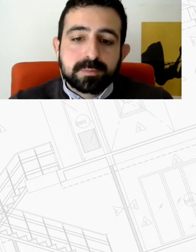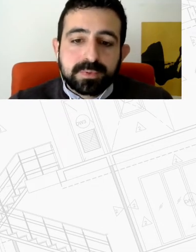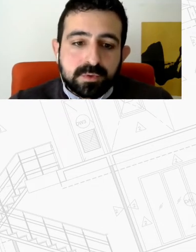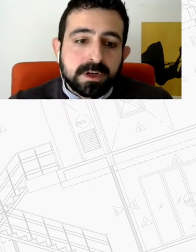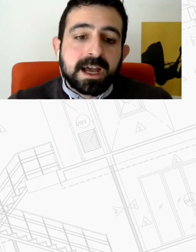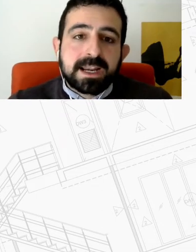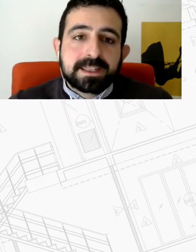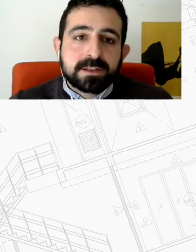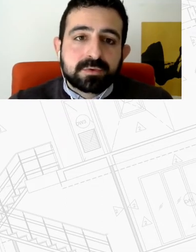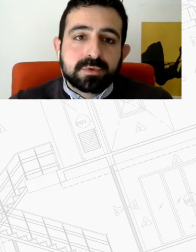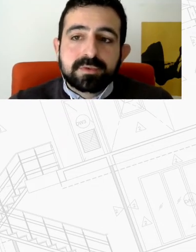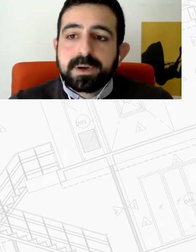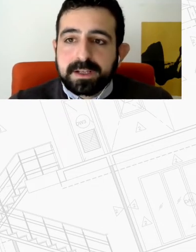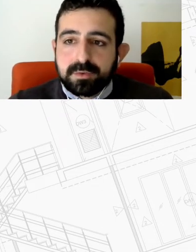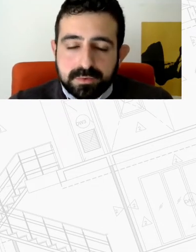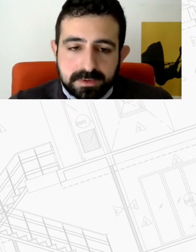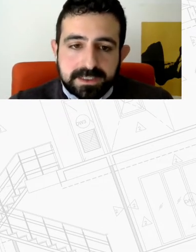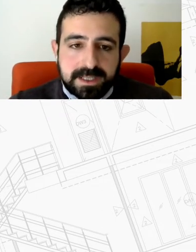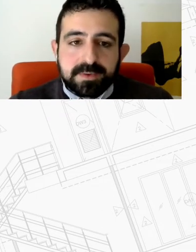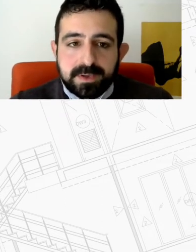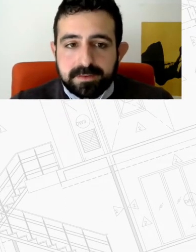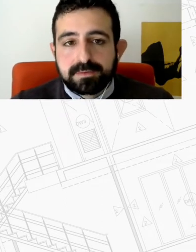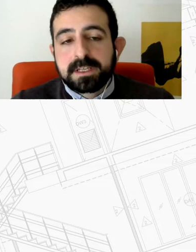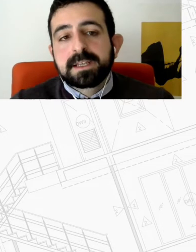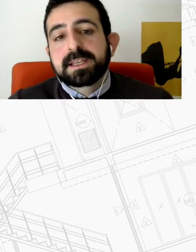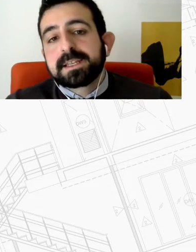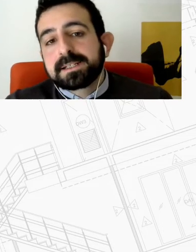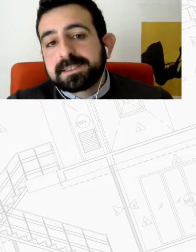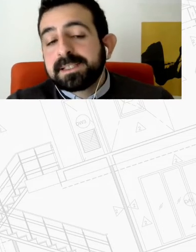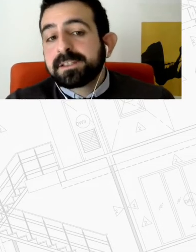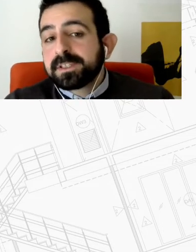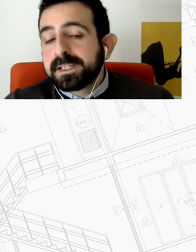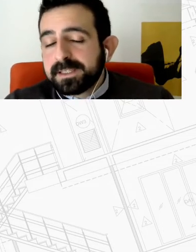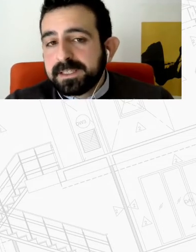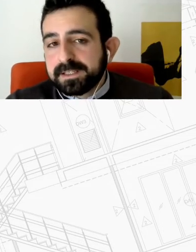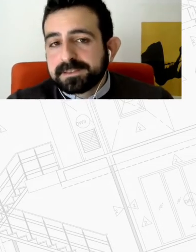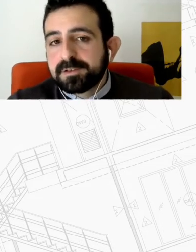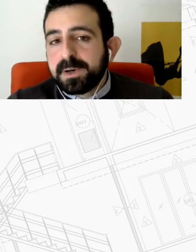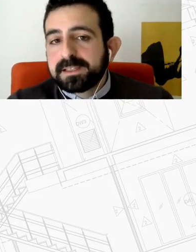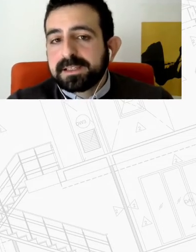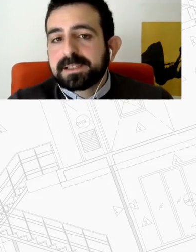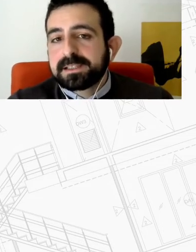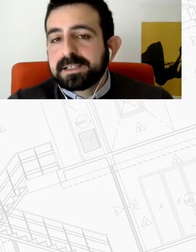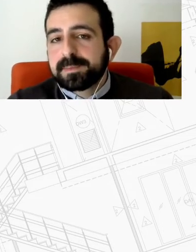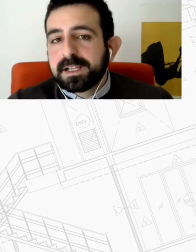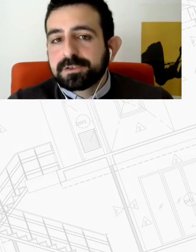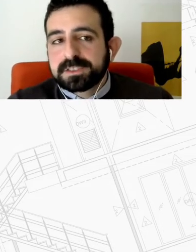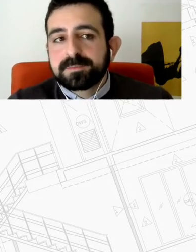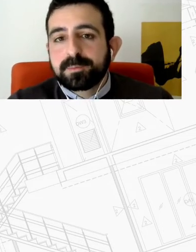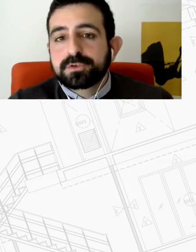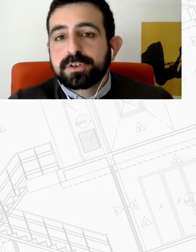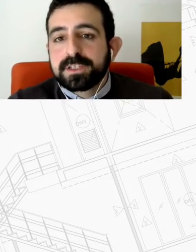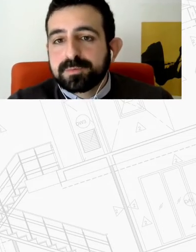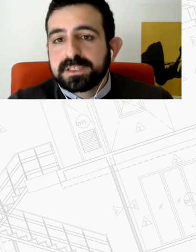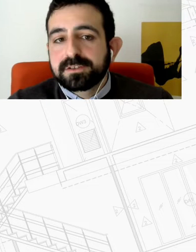εθνικού του τοπικού αλλά και του ευρωπαϊκού επίπεδου Τι είναι η κοινωνική κατοικία Εδώ πάντα είναι ένα μεγάλο